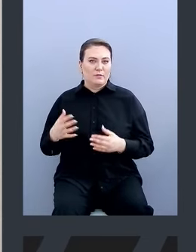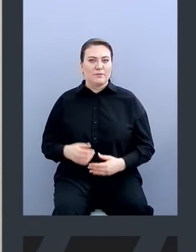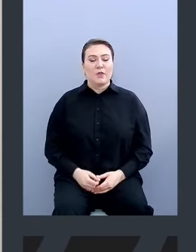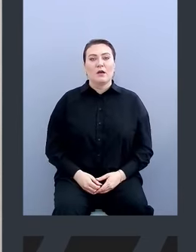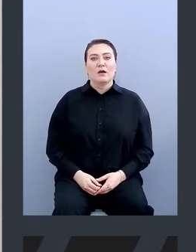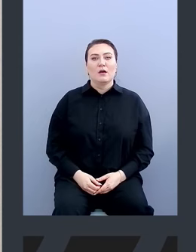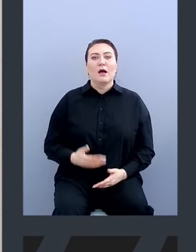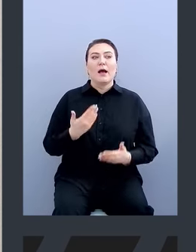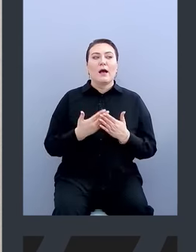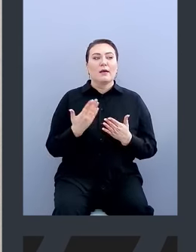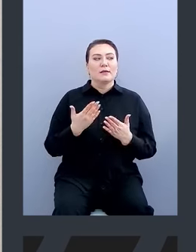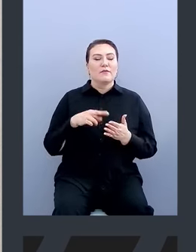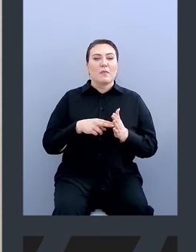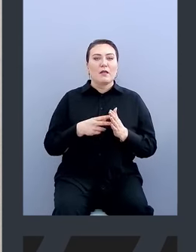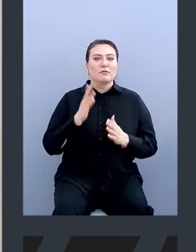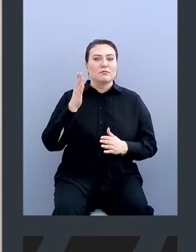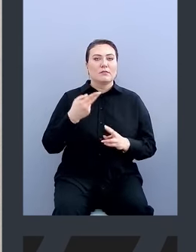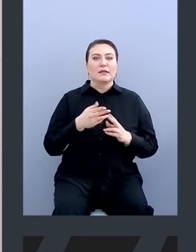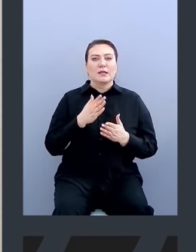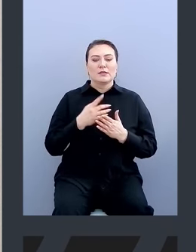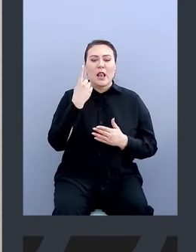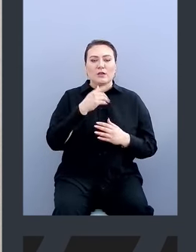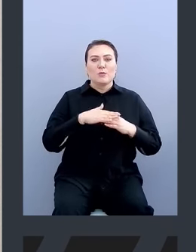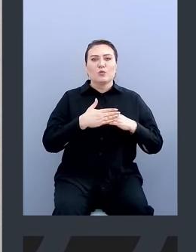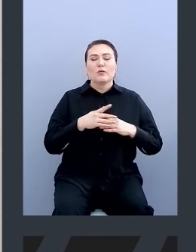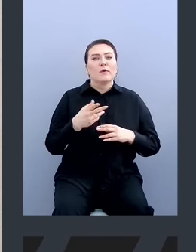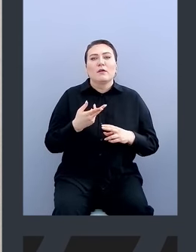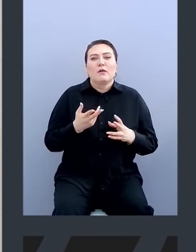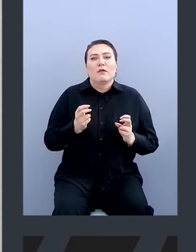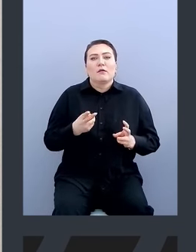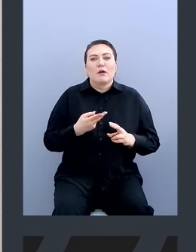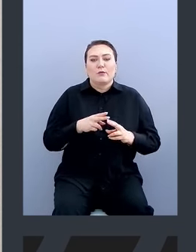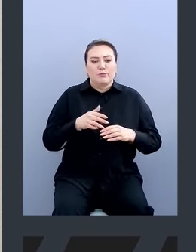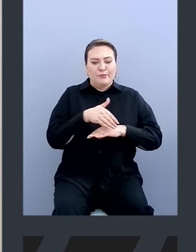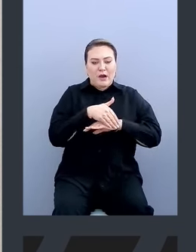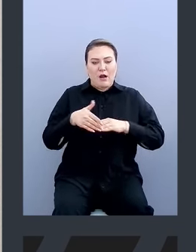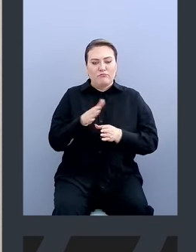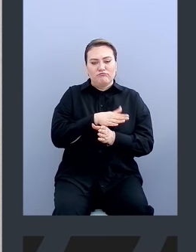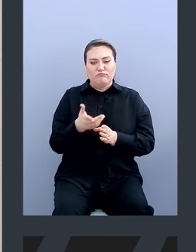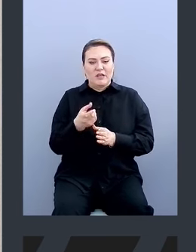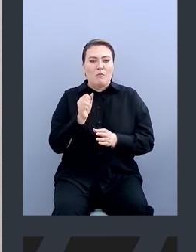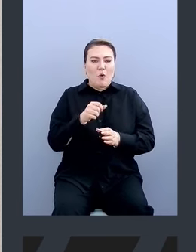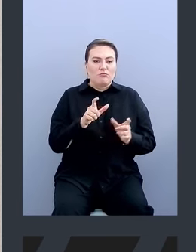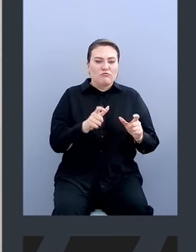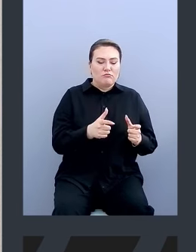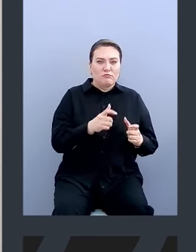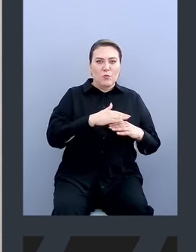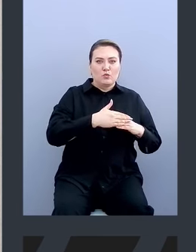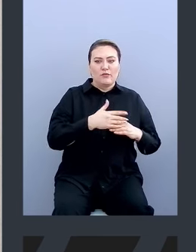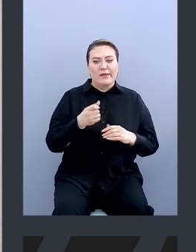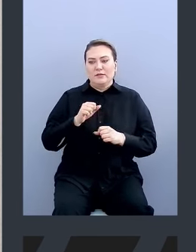если в планах это есть, что делать с личными устройствами? Где проводить вот ту грань, где можно их ограничивать, где нельзя?